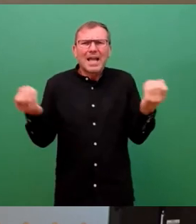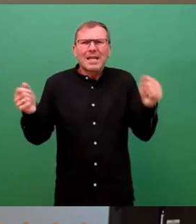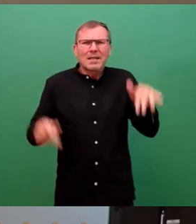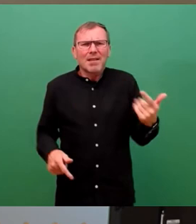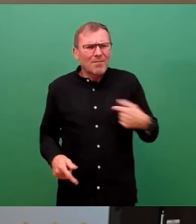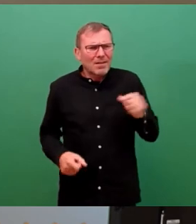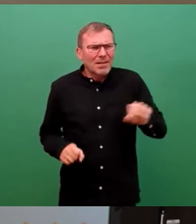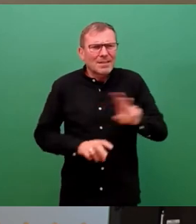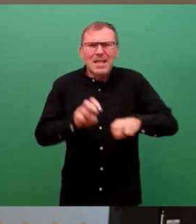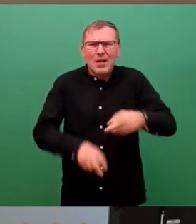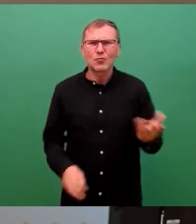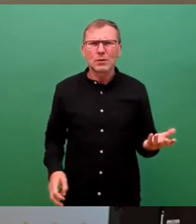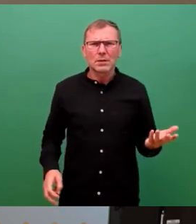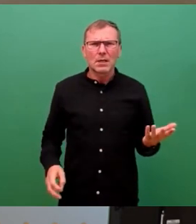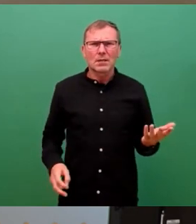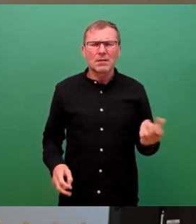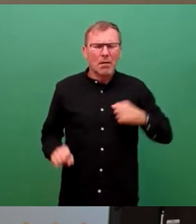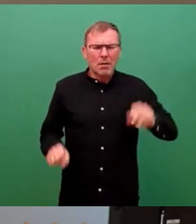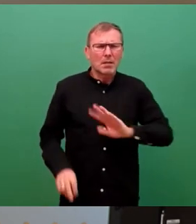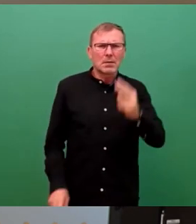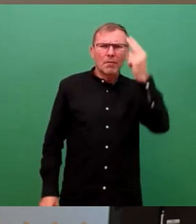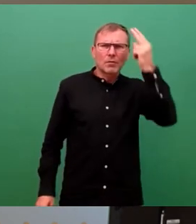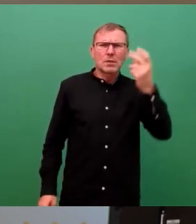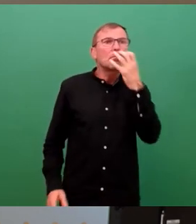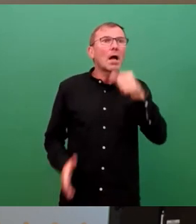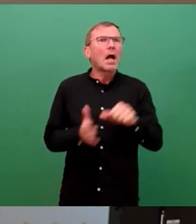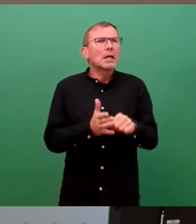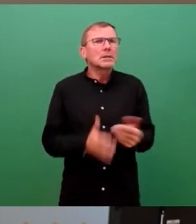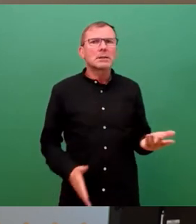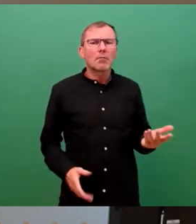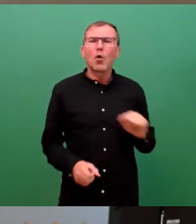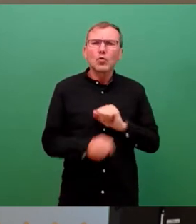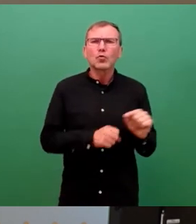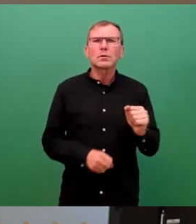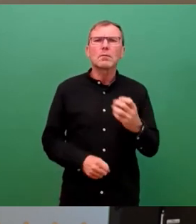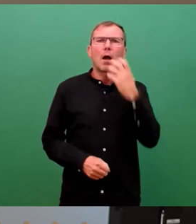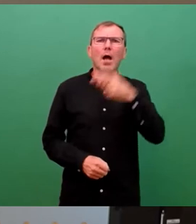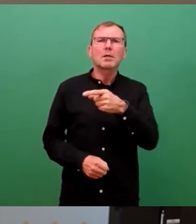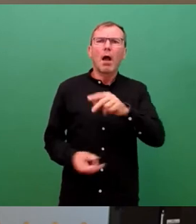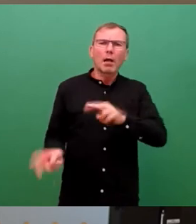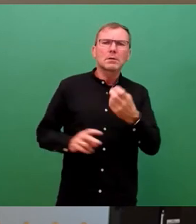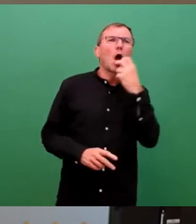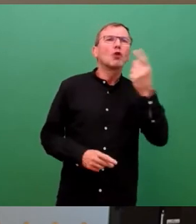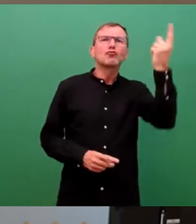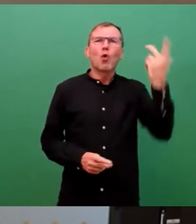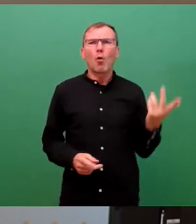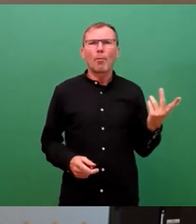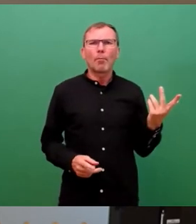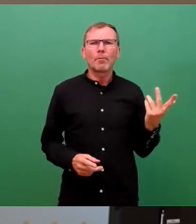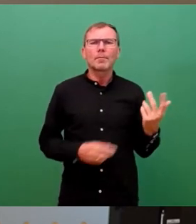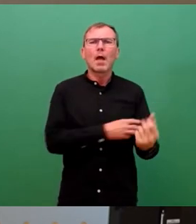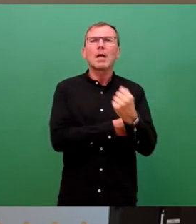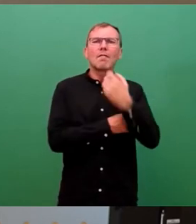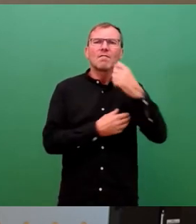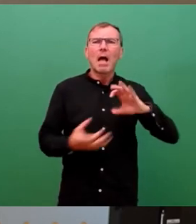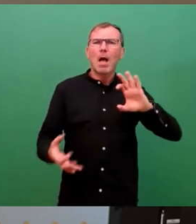nutzen können. Es ist auch völlig unverständlich, warum bei Gasknappheit immer noch in Größenordnung Gas verstromt wird. Bei der Kraft-Wärme-Kopplung wie in Dresden ist das